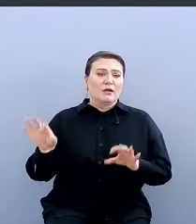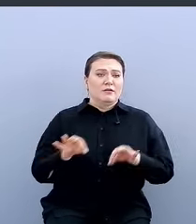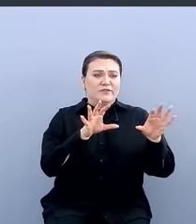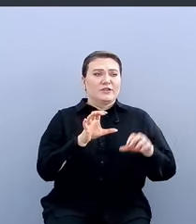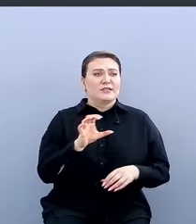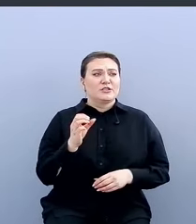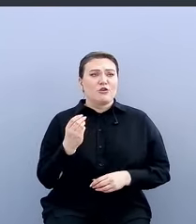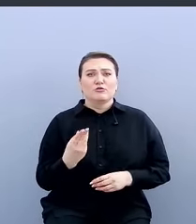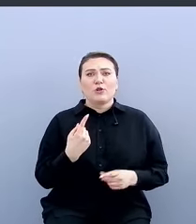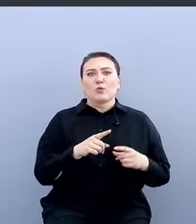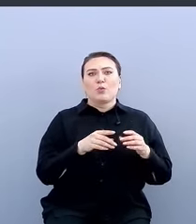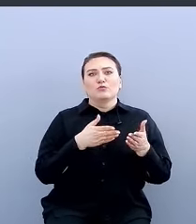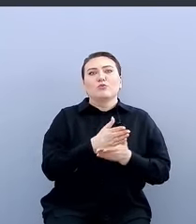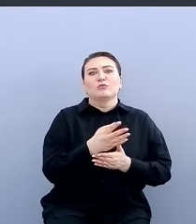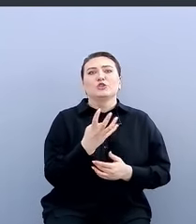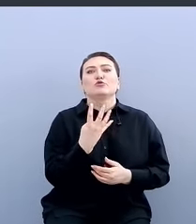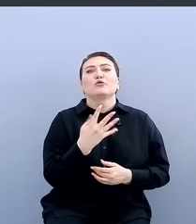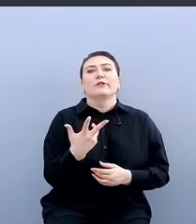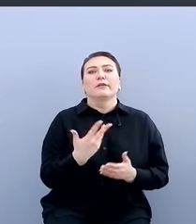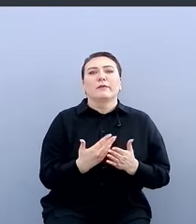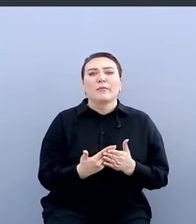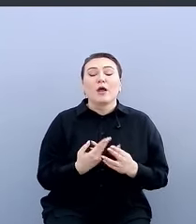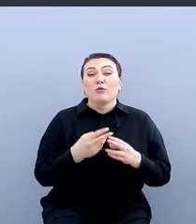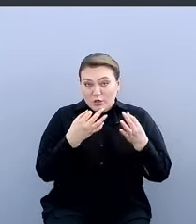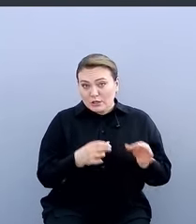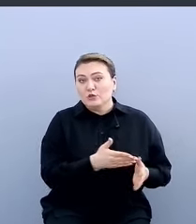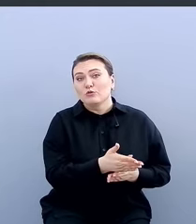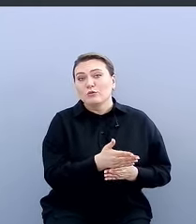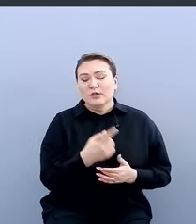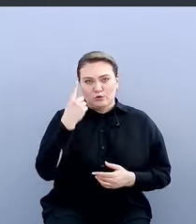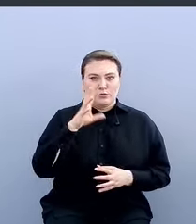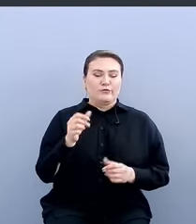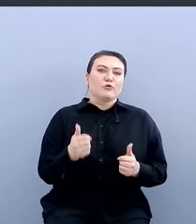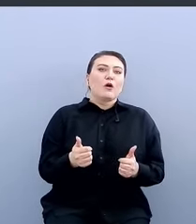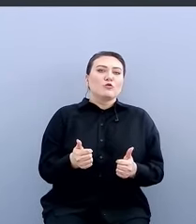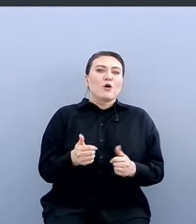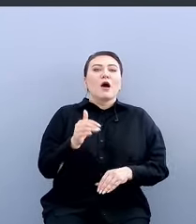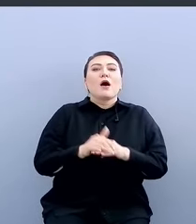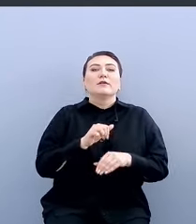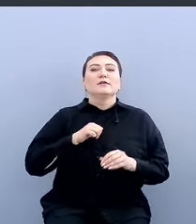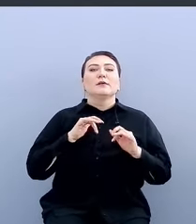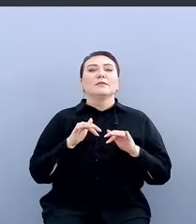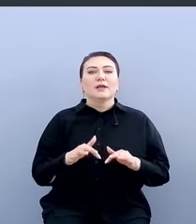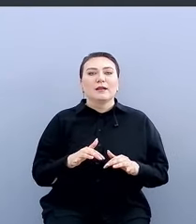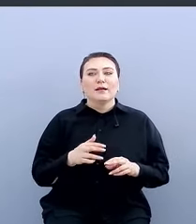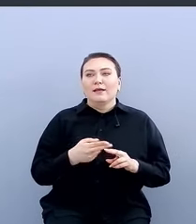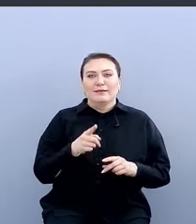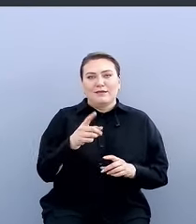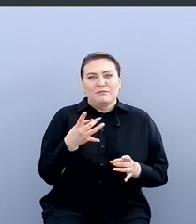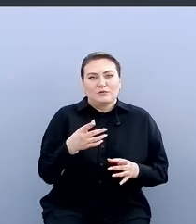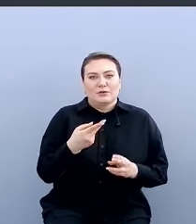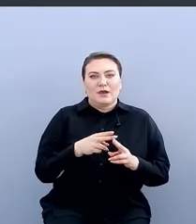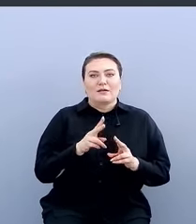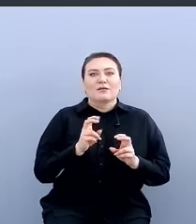на какой-нибудь другой порт, на 4.43, например, который разрешен. Ты думаешь, что все хорошо, а на самом деле ты это просто не